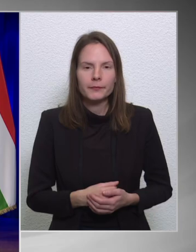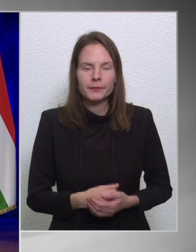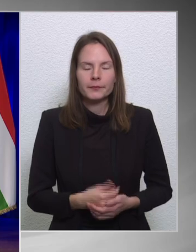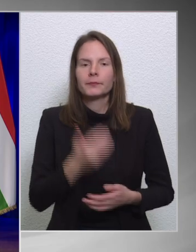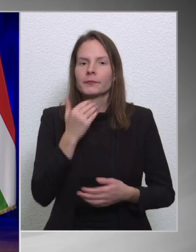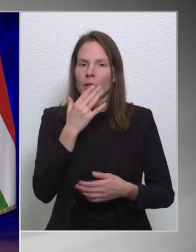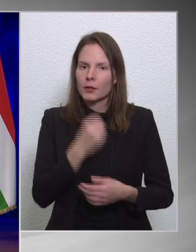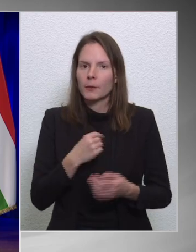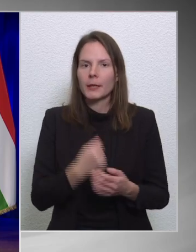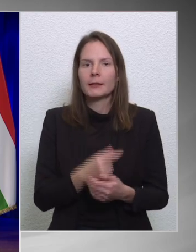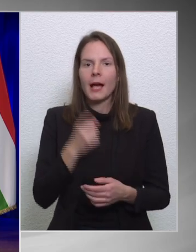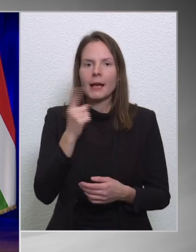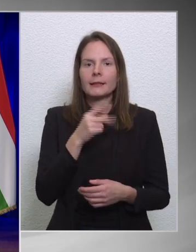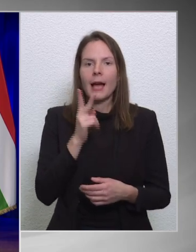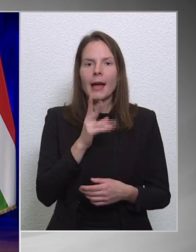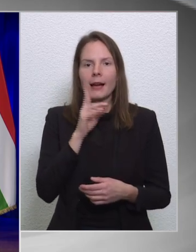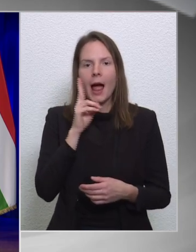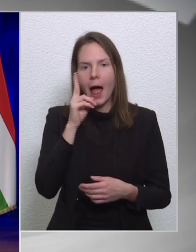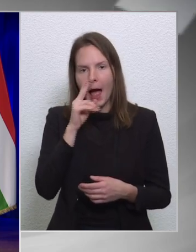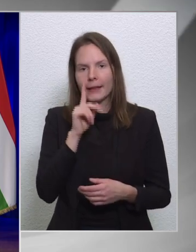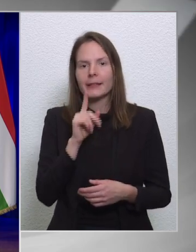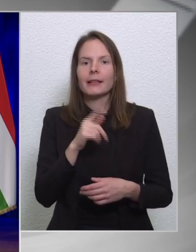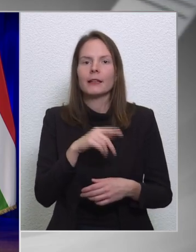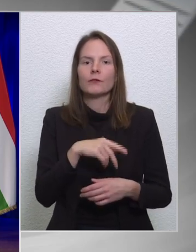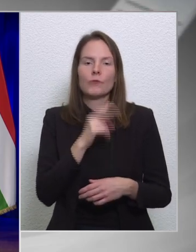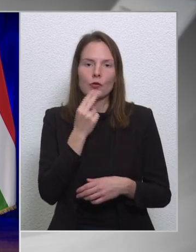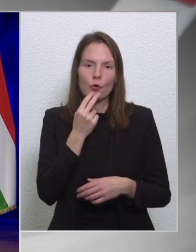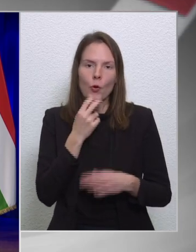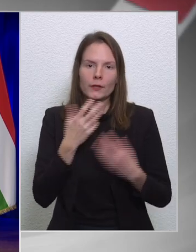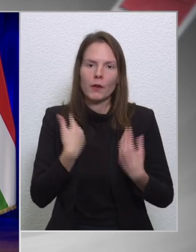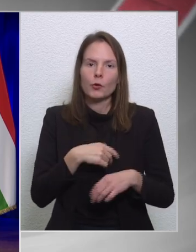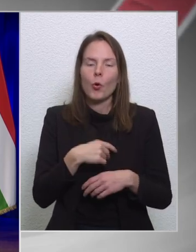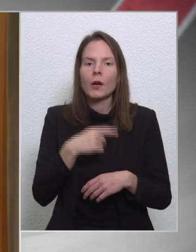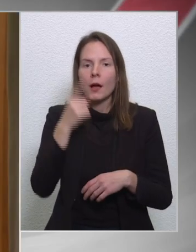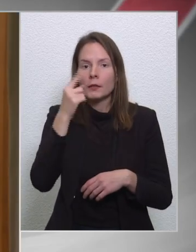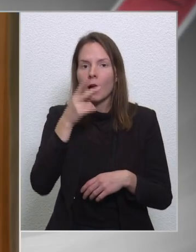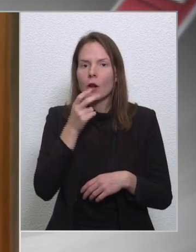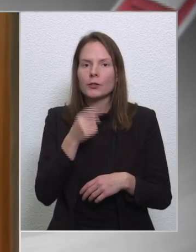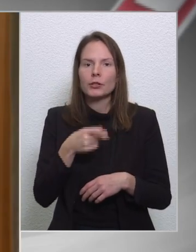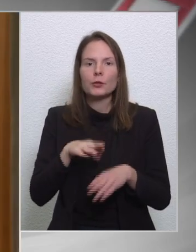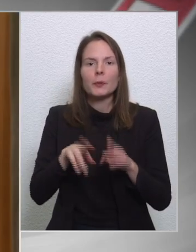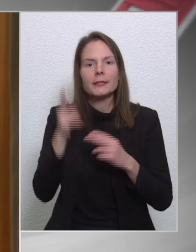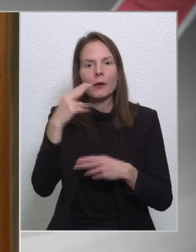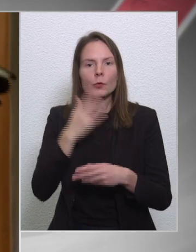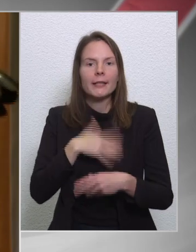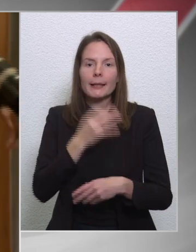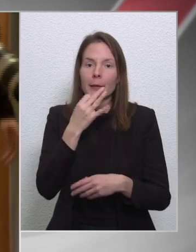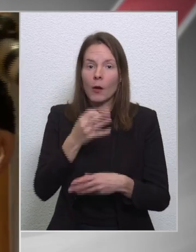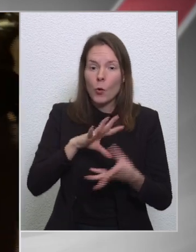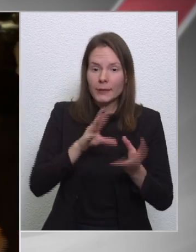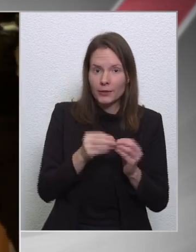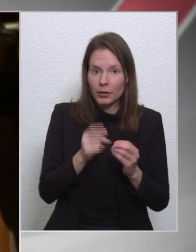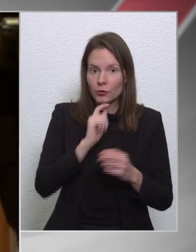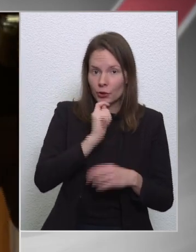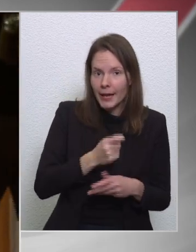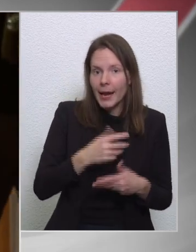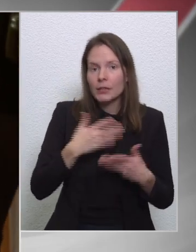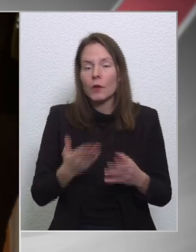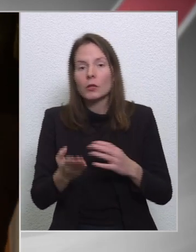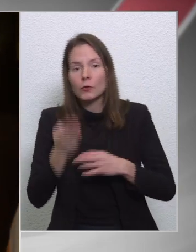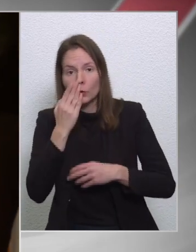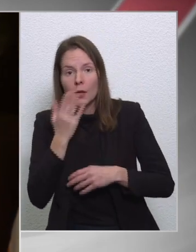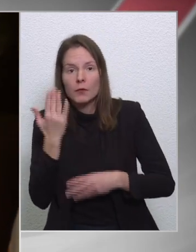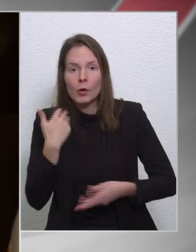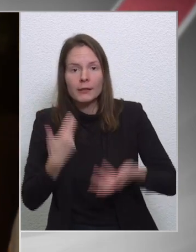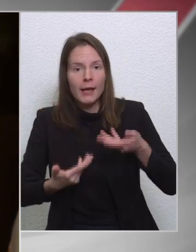Köszönöm szépen. Tárkányi Zsolt vagyok az RTL hiradótól. Navrazis miniszter útól szeretném kérdezni, hogy összességében sikeresnek vagy kudarcosnak ítéli a